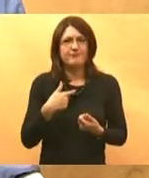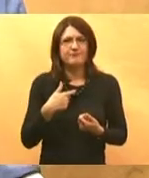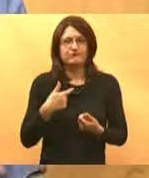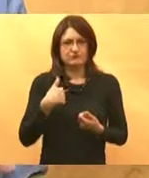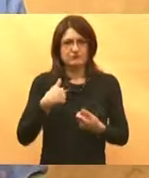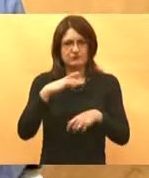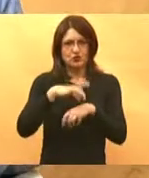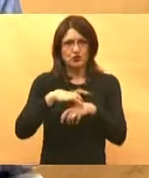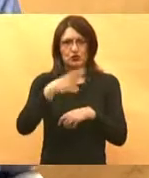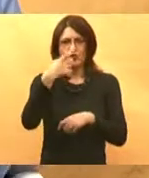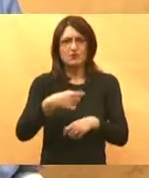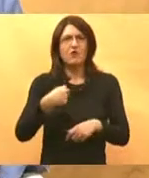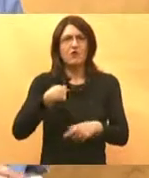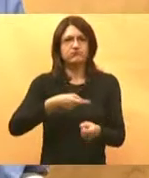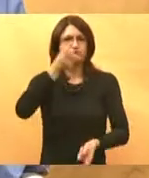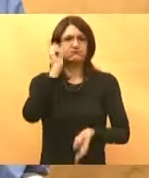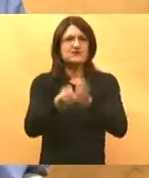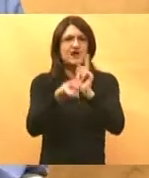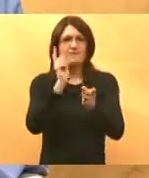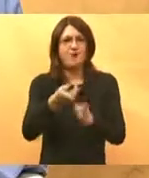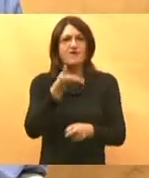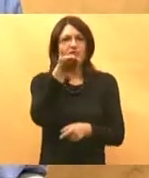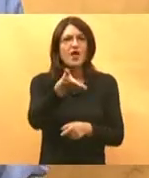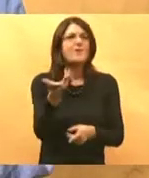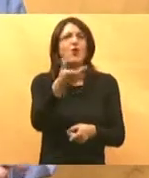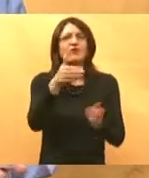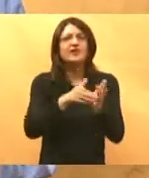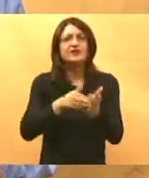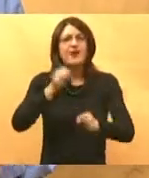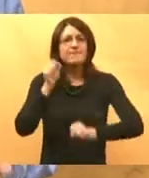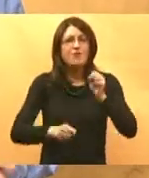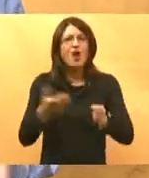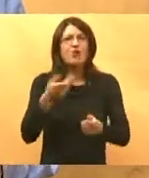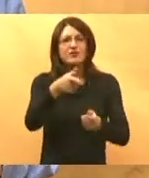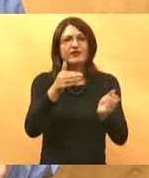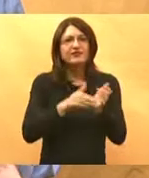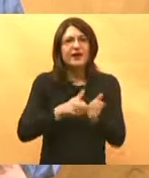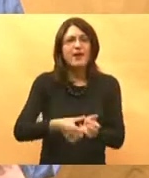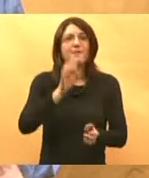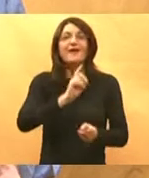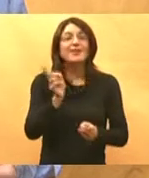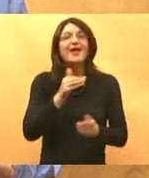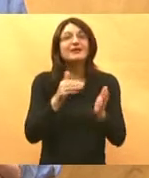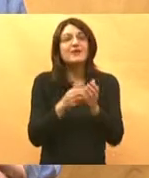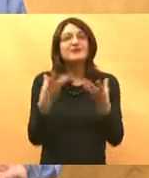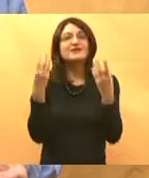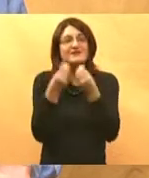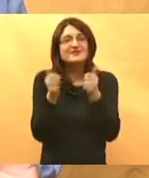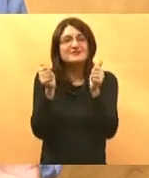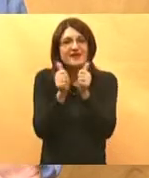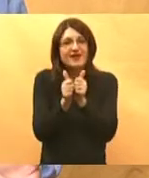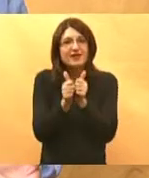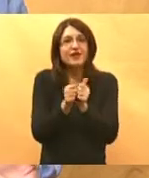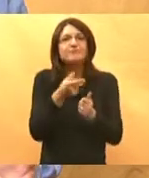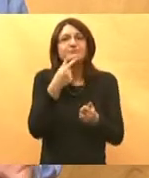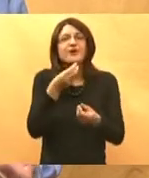da lječnik je neko ko diktira pacijentu kako da se ponaša i što da pije od ljekova da bi mu bilo bolje. Oni zajednički idu u nešto što se